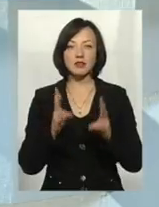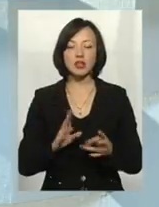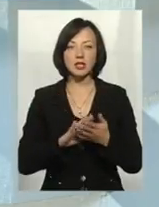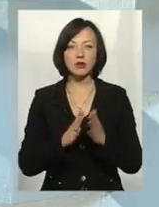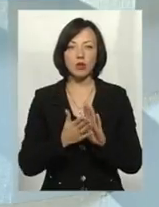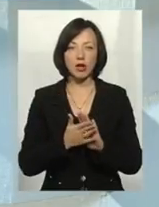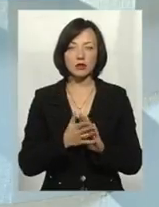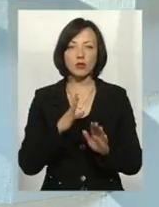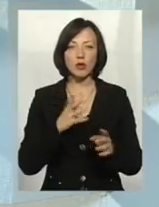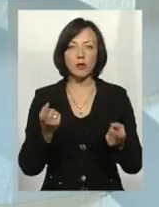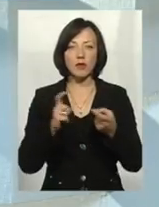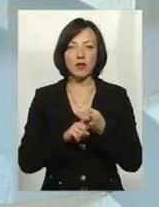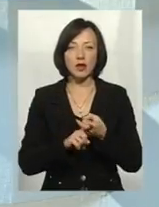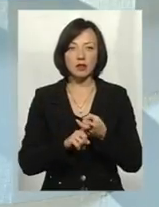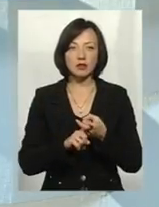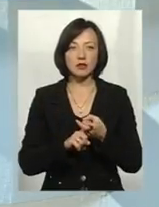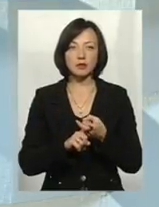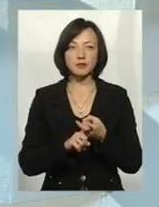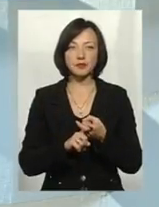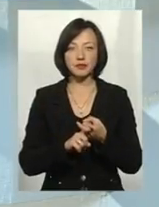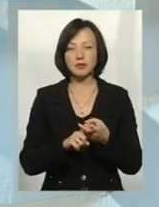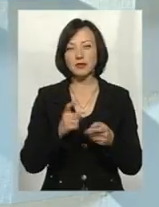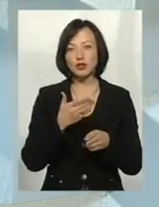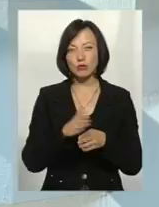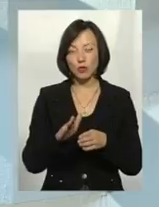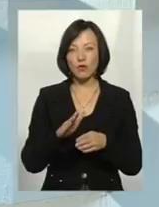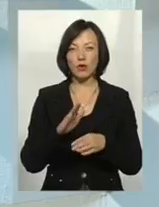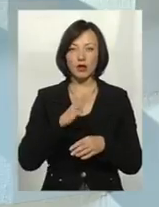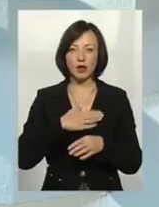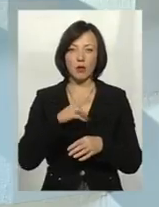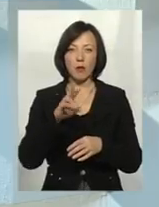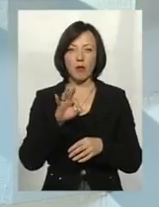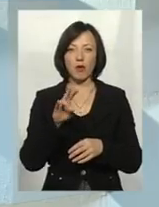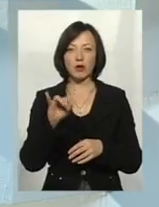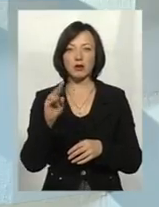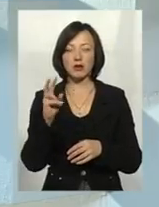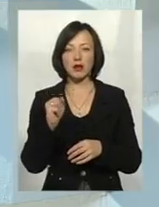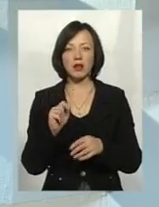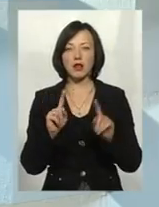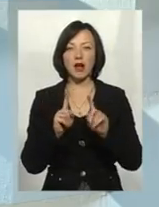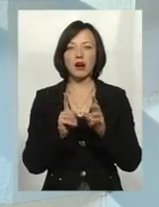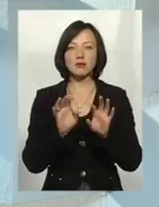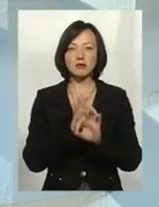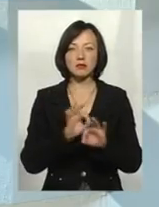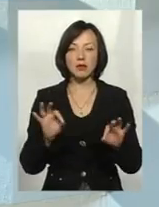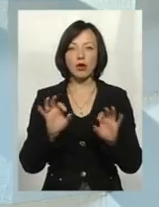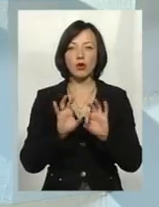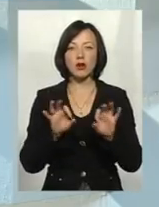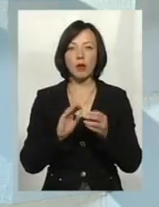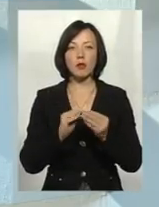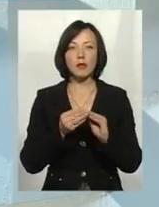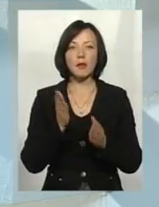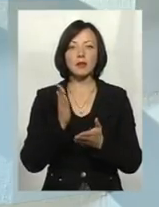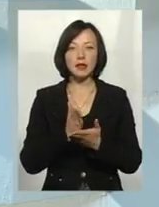було пов'язане часті з Паніківською картонною фабрикою, там не стільки так все гладко, як вони розказували, тим не менш, проблема